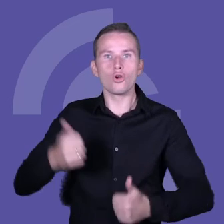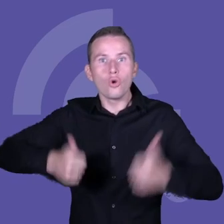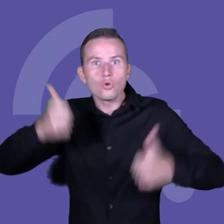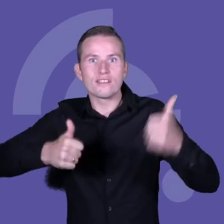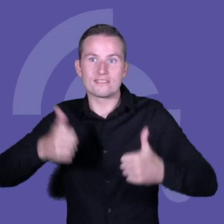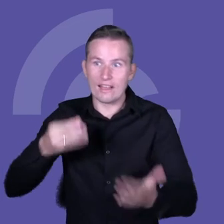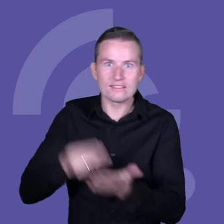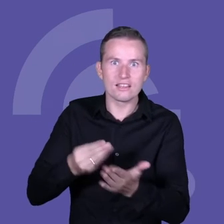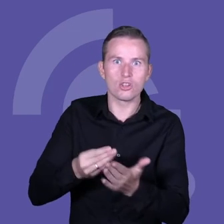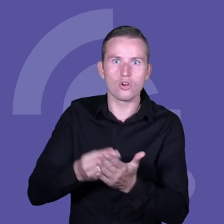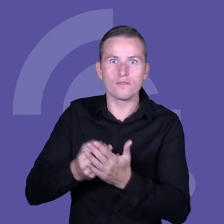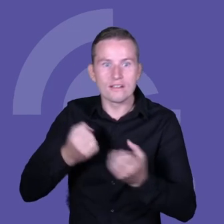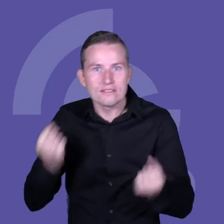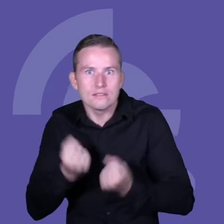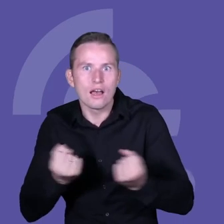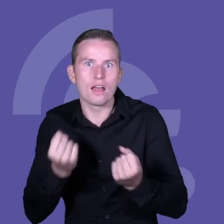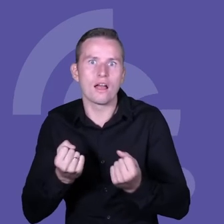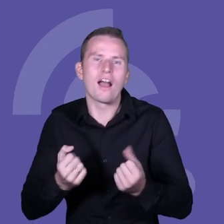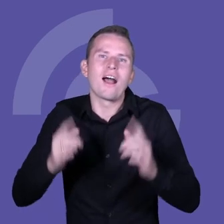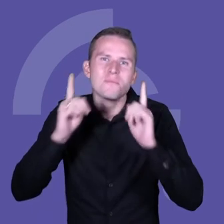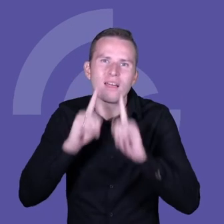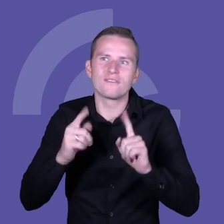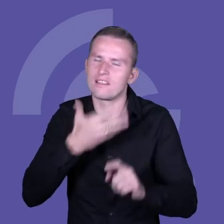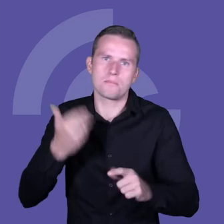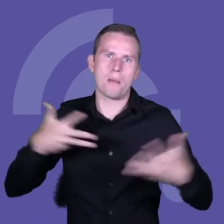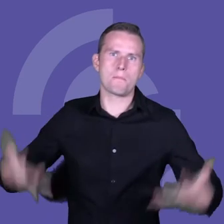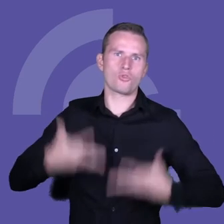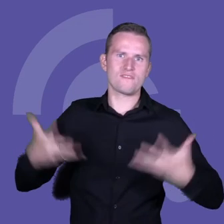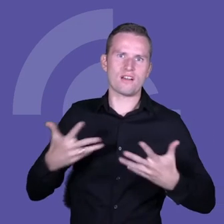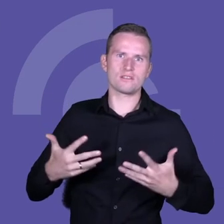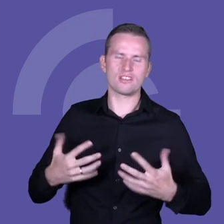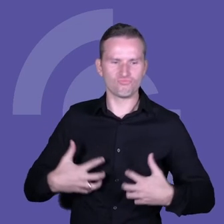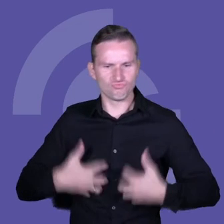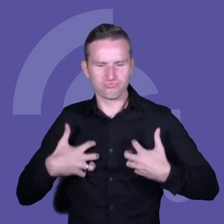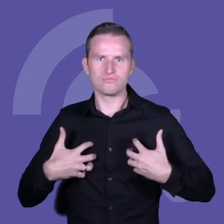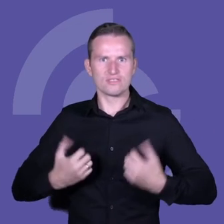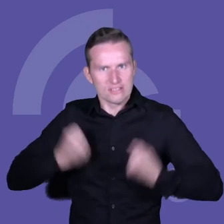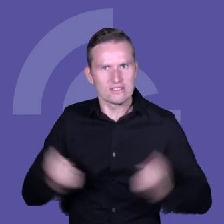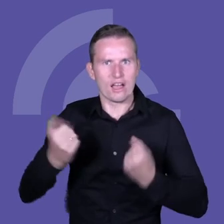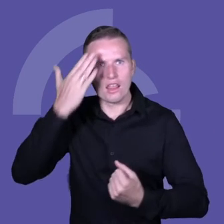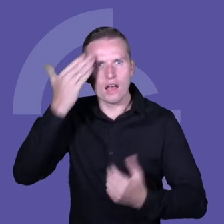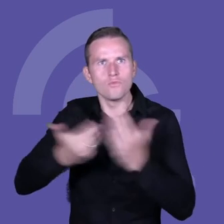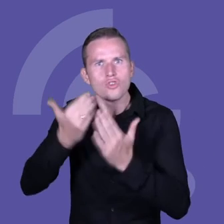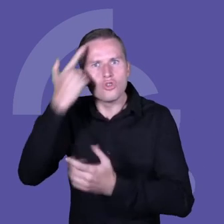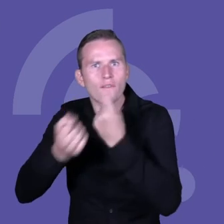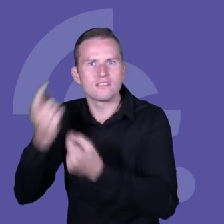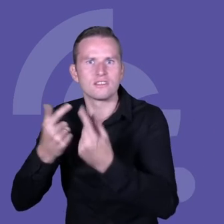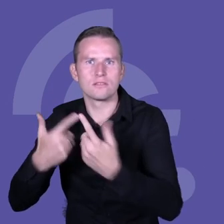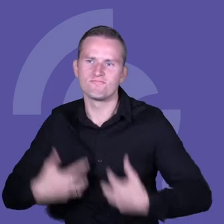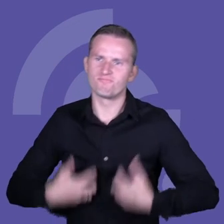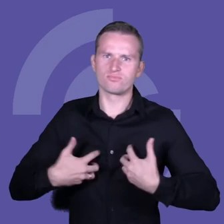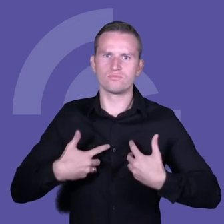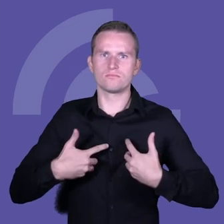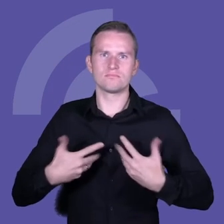cenowej, to nie ma tak jakby dodatkowej motywacji, impulsu do tego, żeby stawać się innowacyjne. To jest to, co myślą firmy, dlaczego